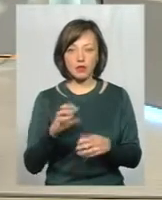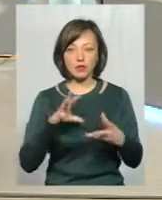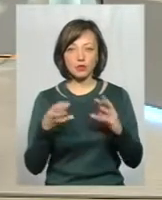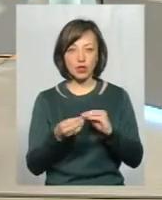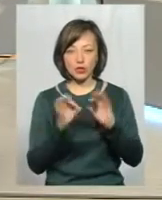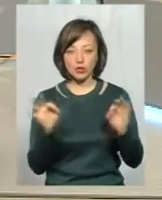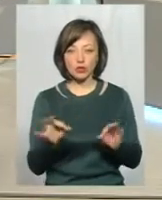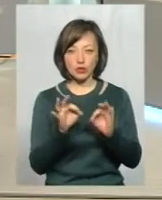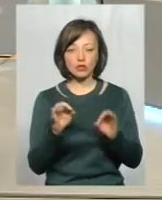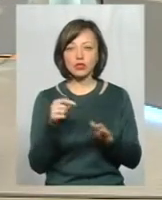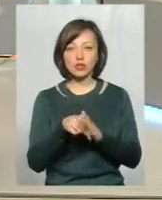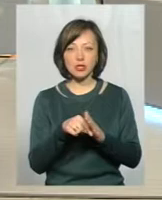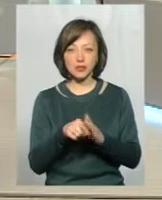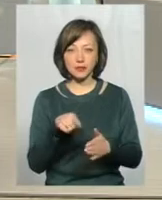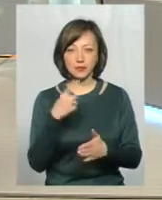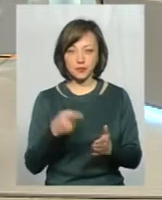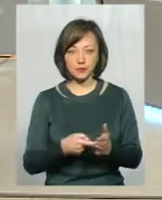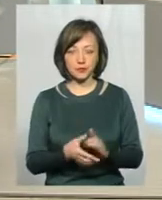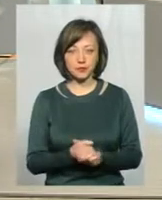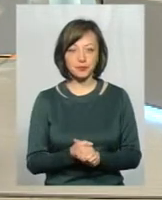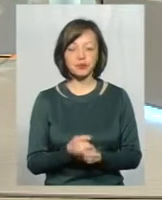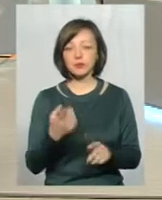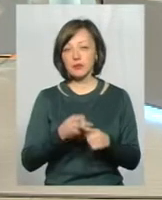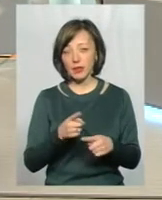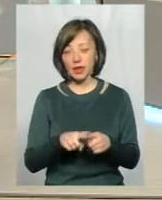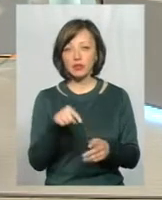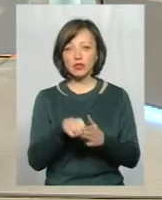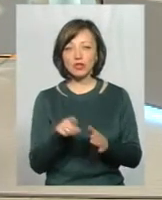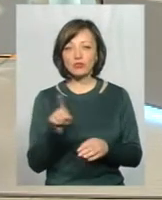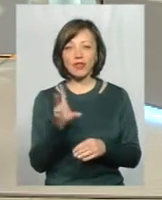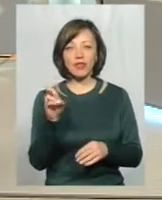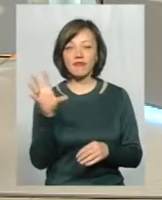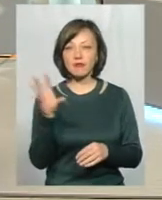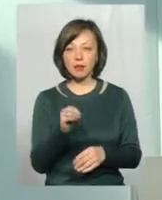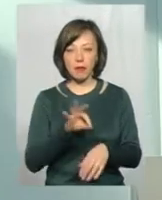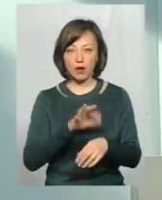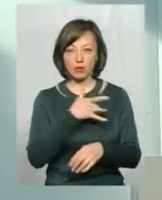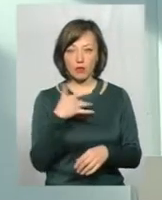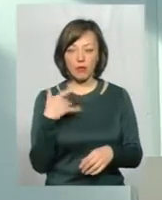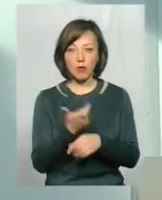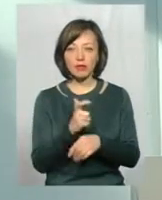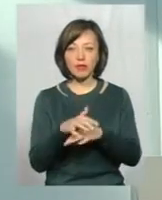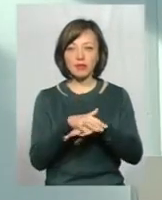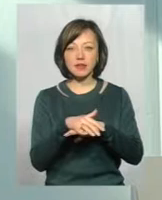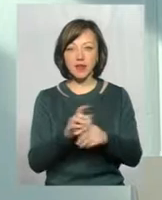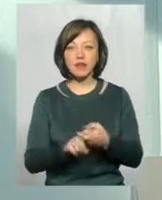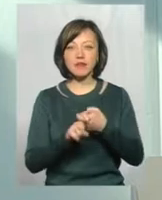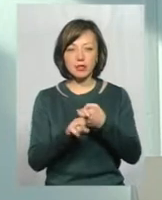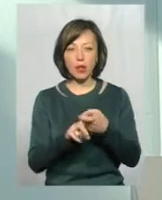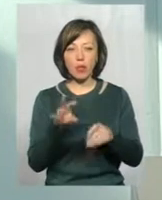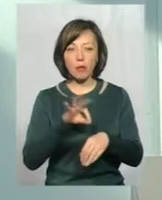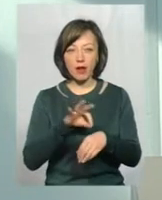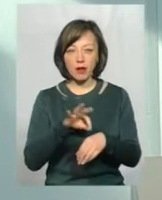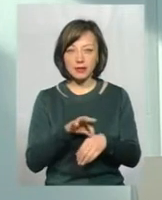результаті нічого. Про що це говорить? Це говорить про те, що не всі ж болеють туберкулезом. Більшінство населения інфіціровано, але